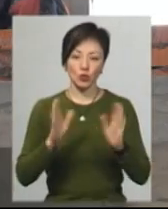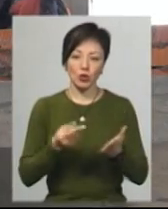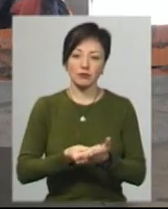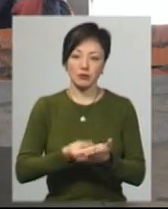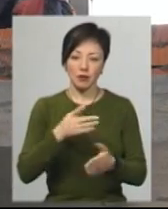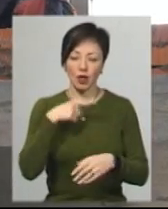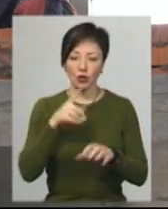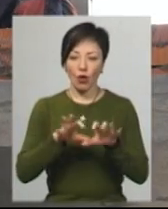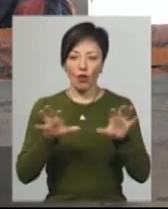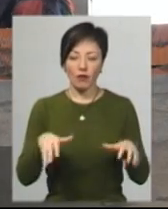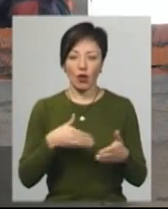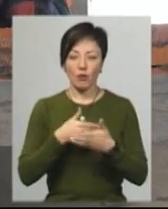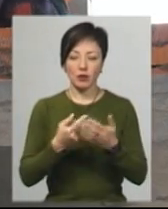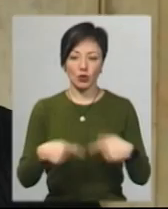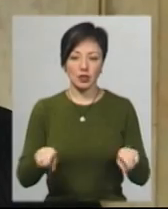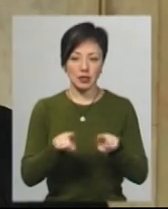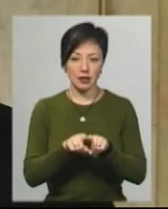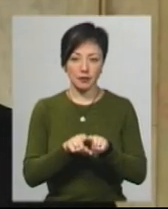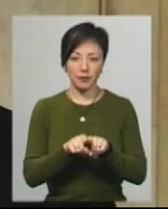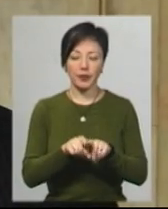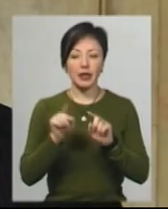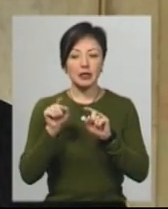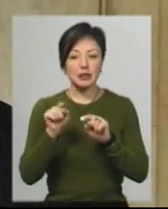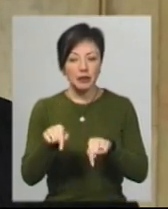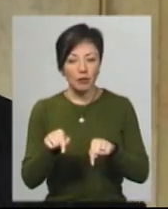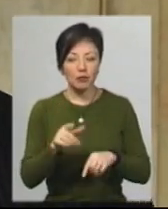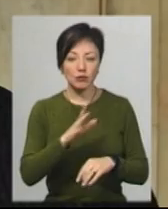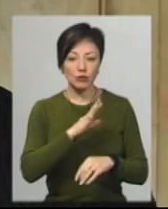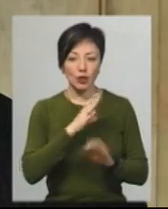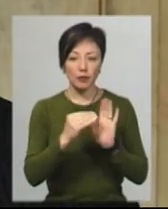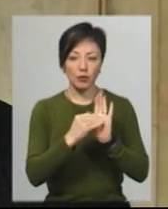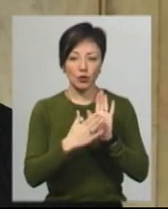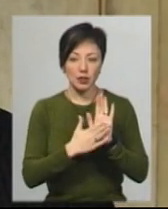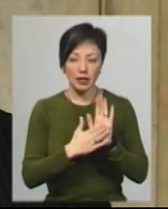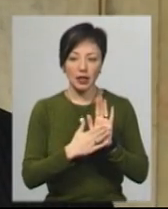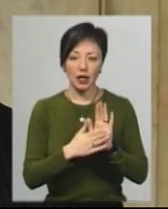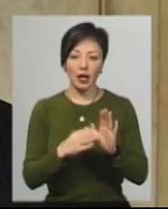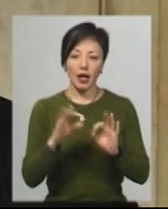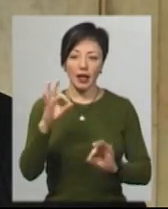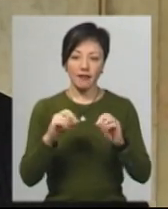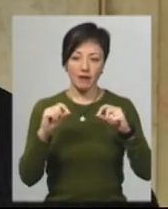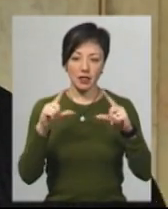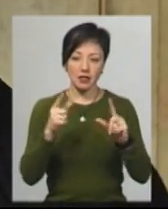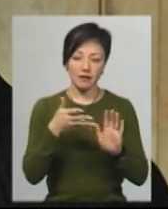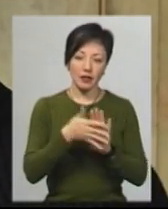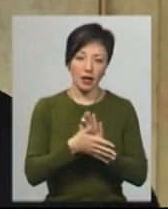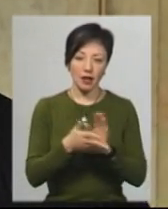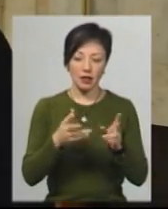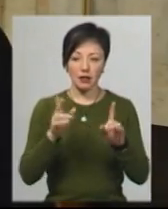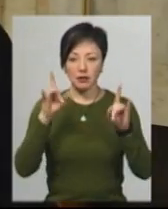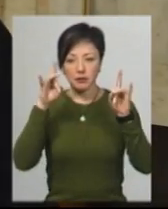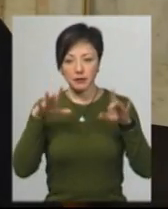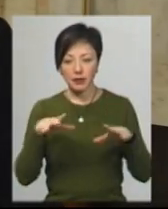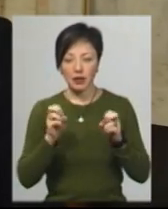організації «Жіночий антикорупційний рух» Альона Береза. Там були прописані інфляційні витрати і витрати на якісь непередбачені